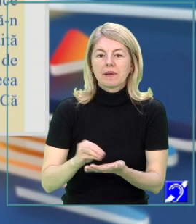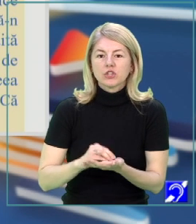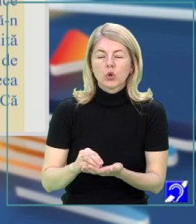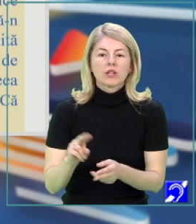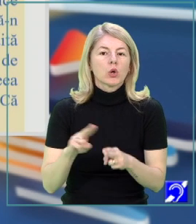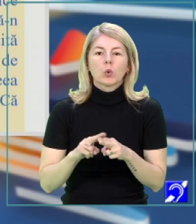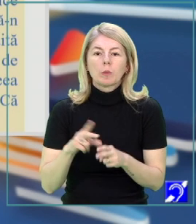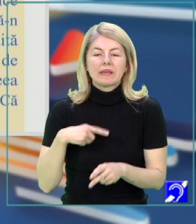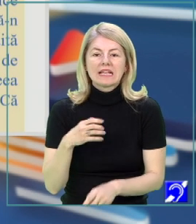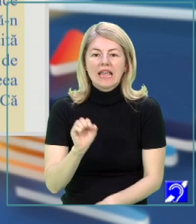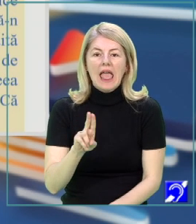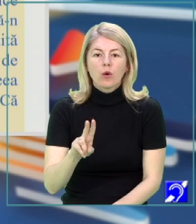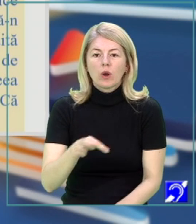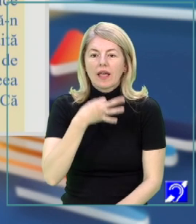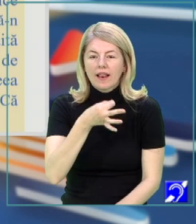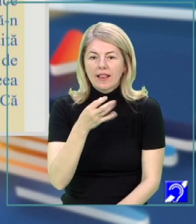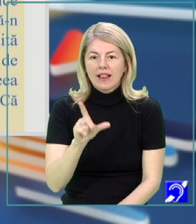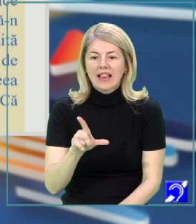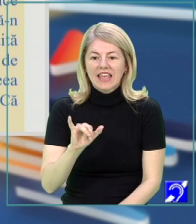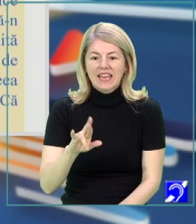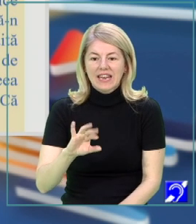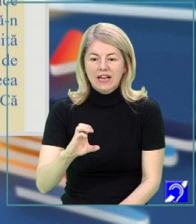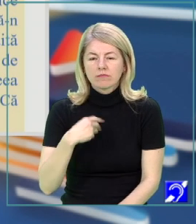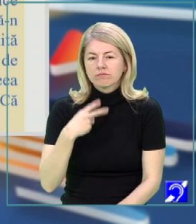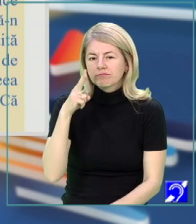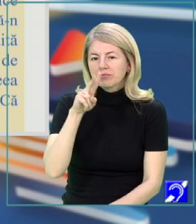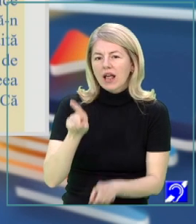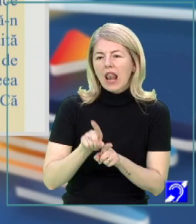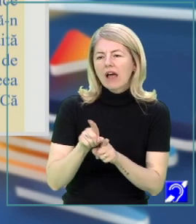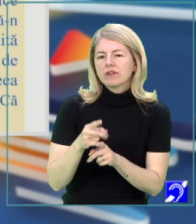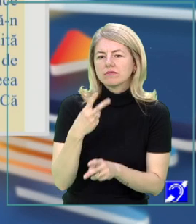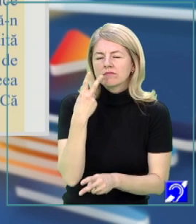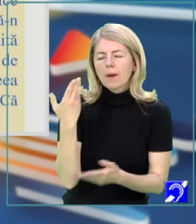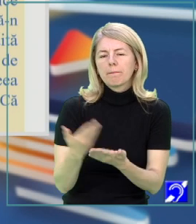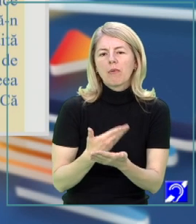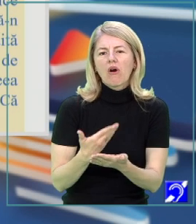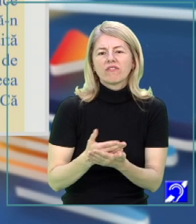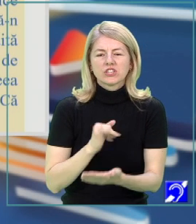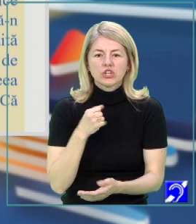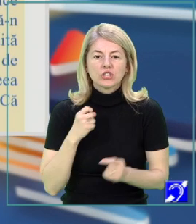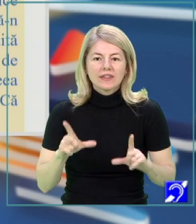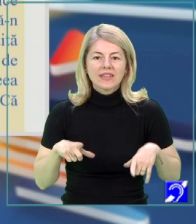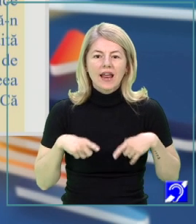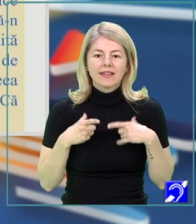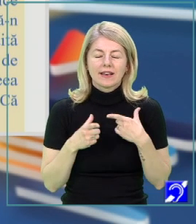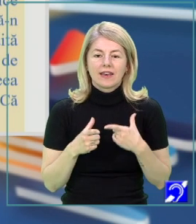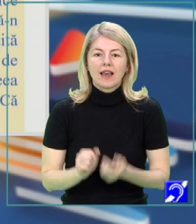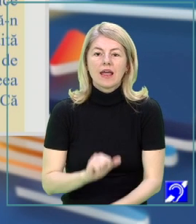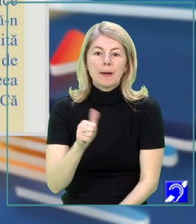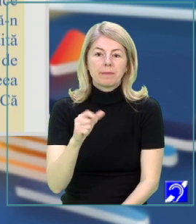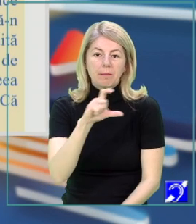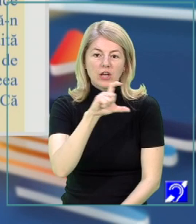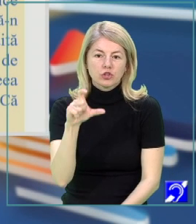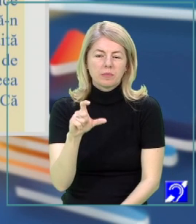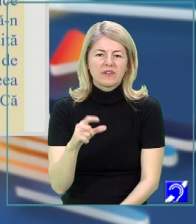ipostaza eului liric, ipostaza de contemplator, și trăirile, în prima strofă,